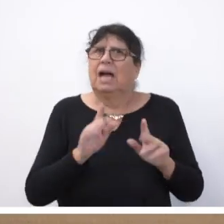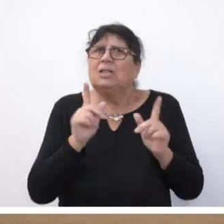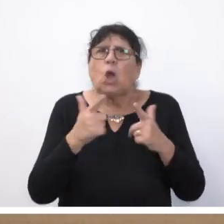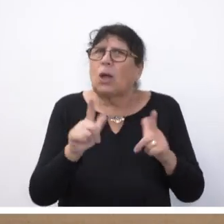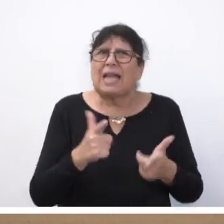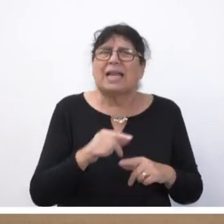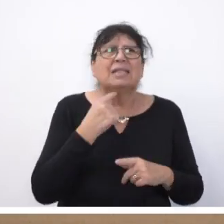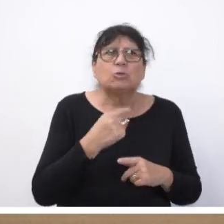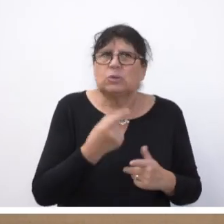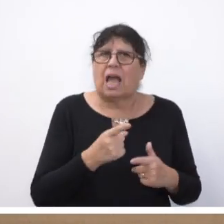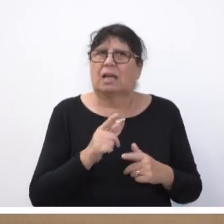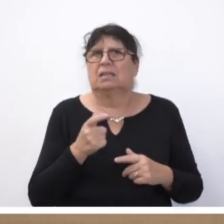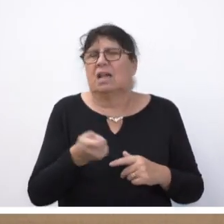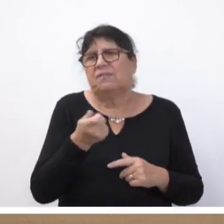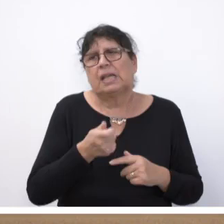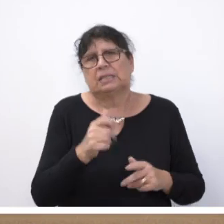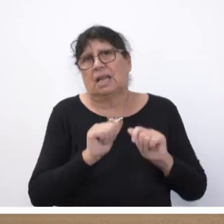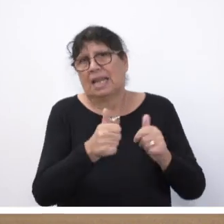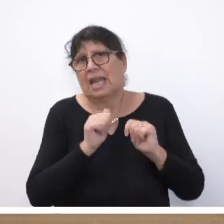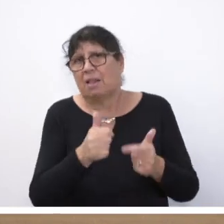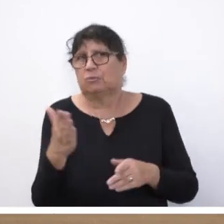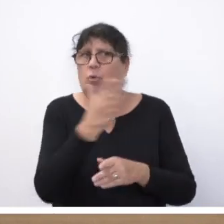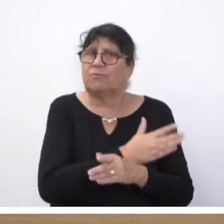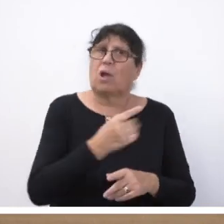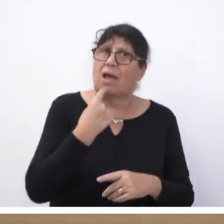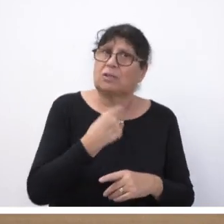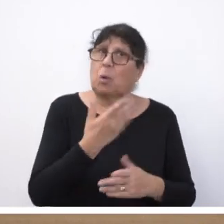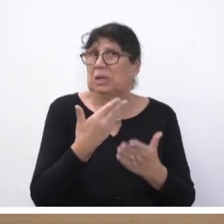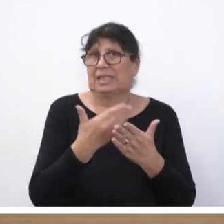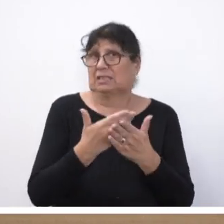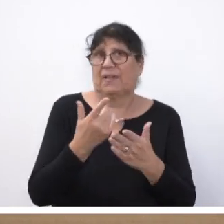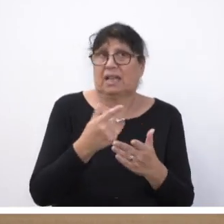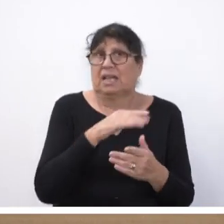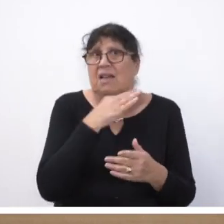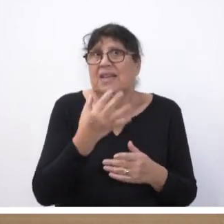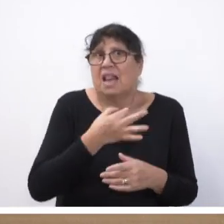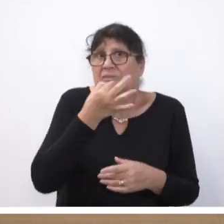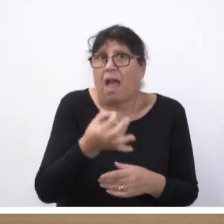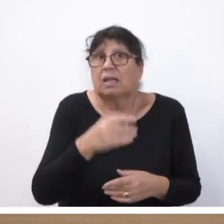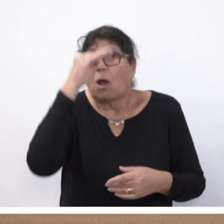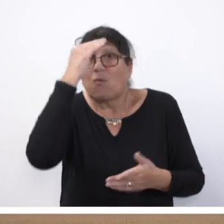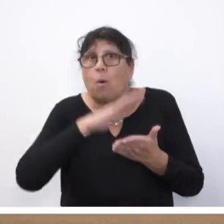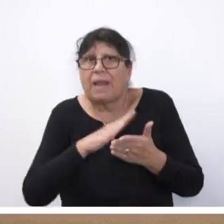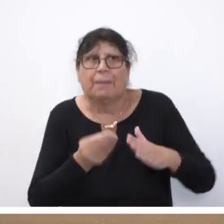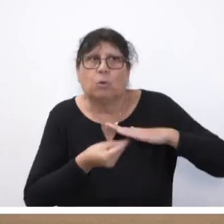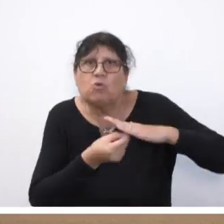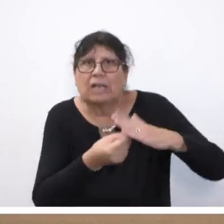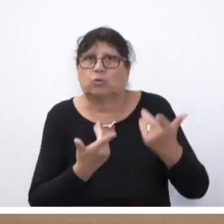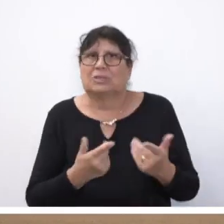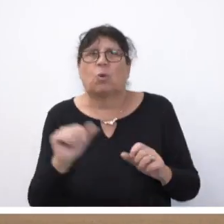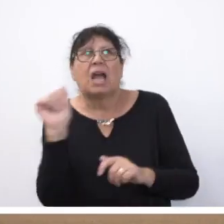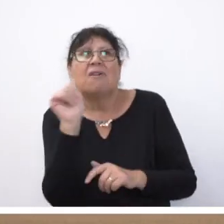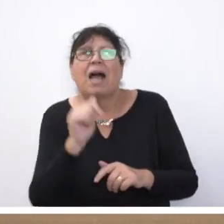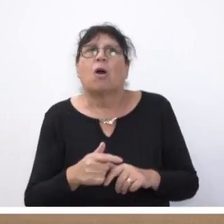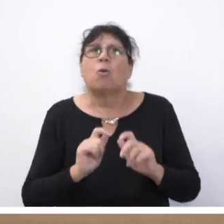Zusagen über finanzielle Hilfen, die ihnen zugesagt wurden. Sie haben deshalb Fragen. Wo bleibt die Unterstützung? Warum kommen die